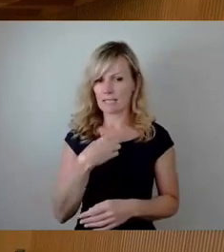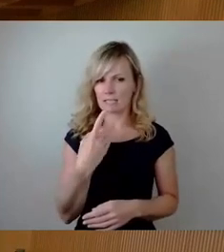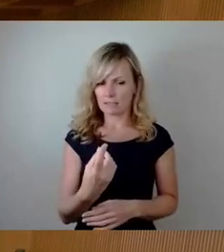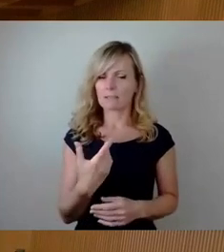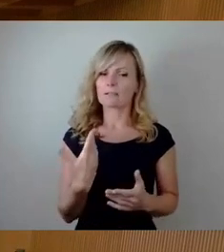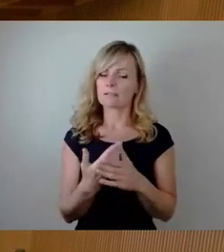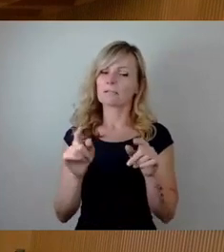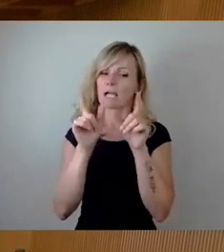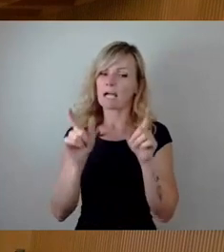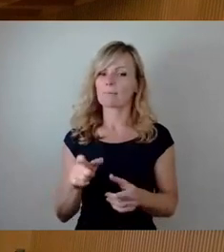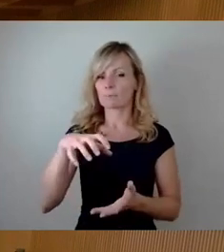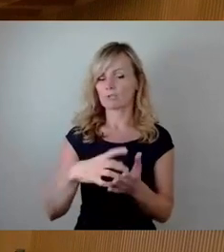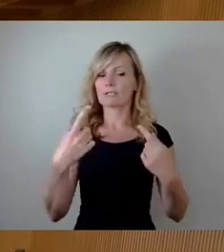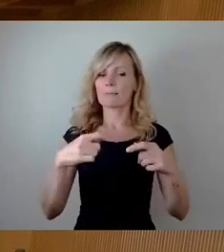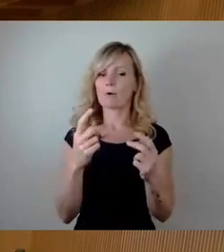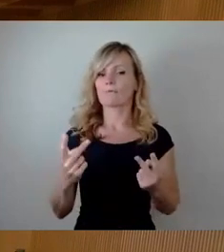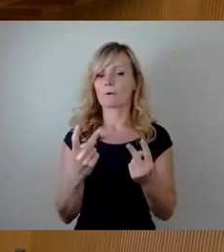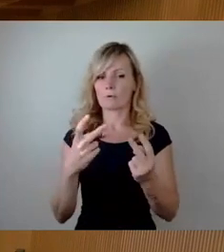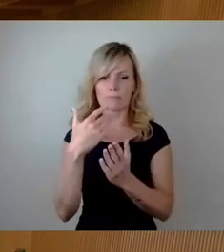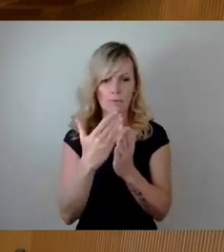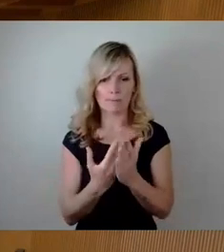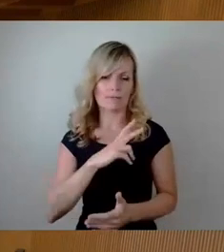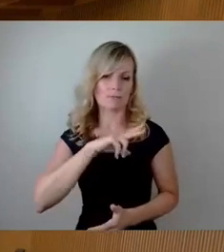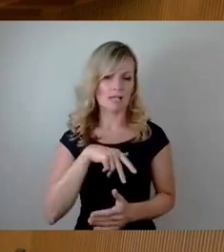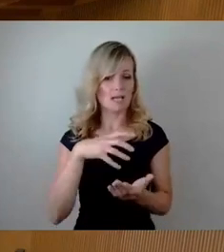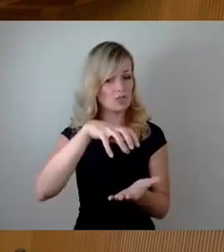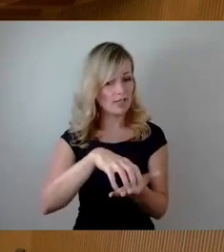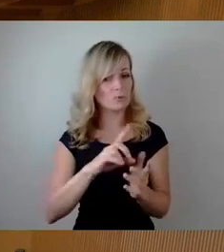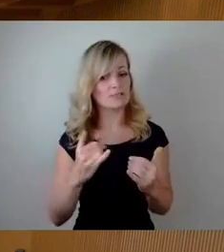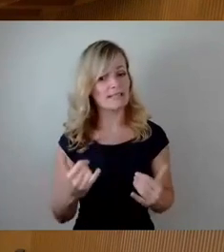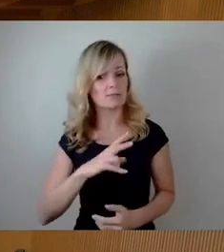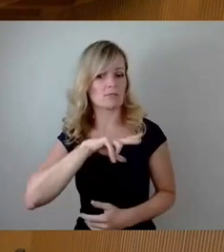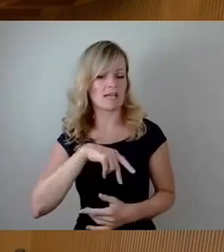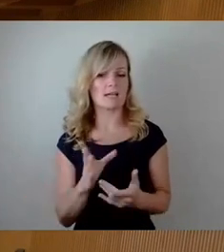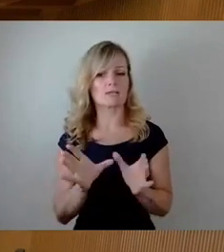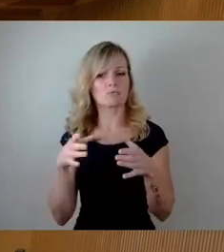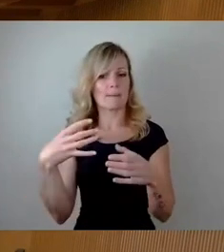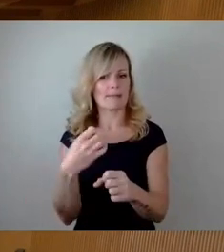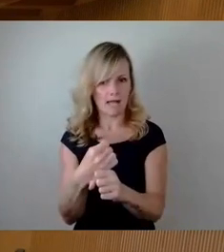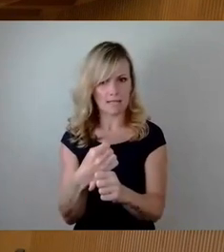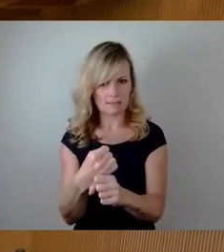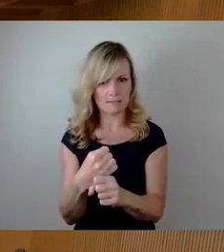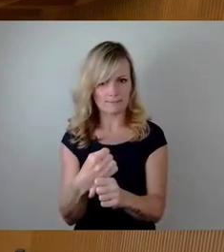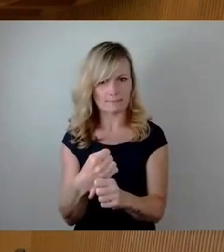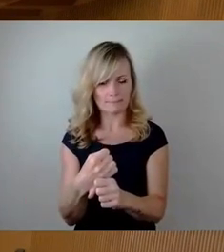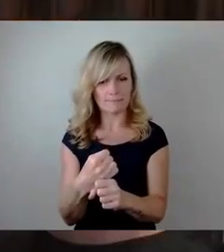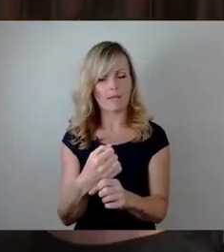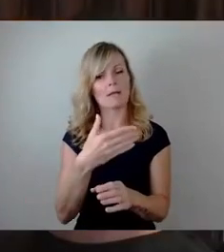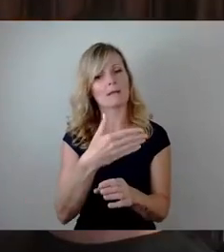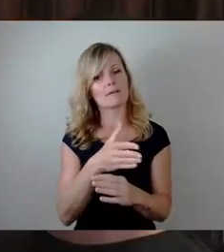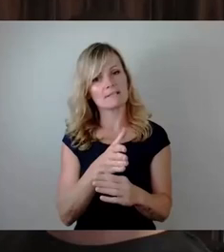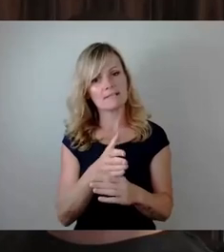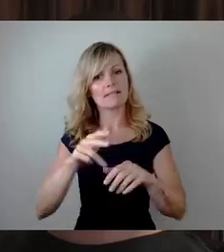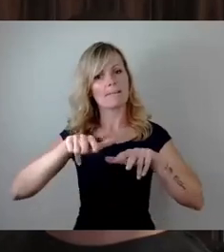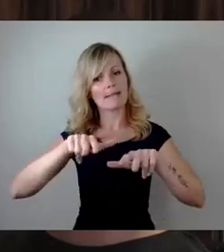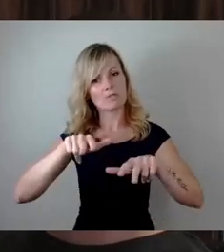Städtebauförderung über die Programme Soziale Stadt bzw. jetzt Sozialer Zusammenhalt Quartiersmanagements einrichten können